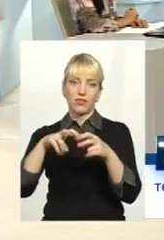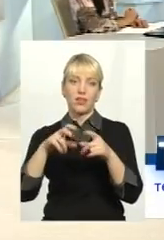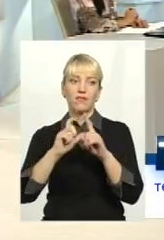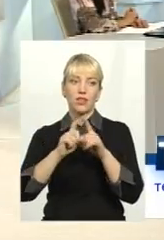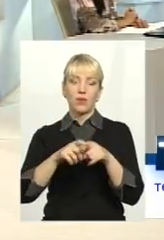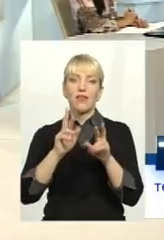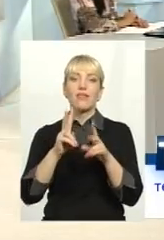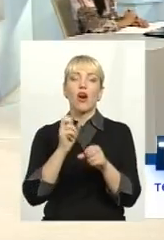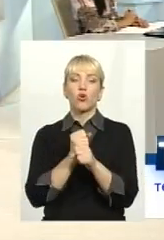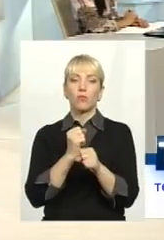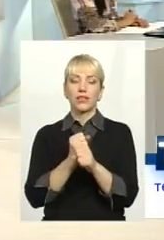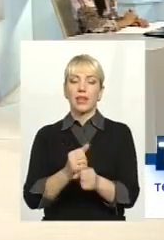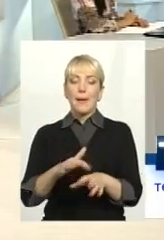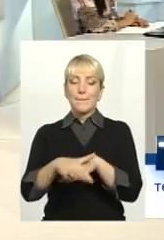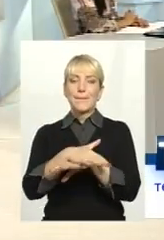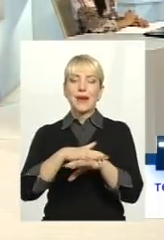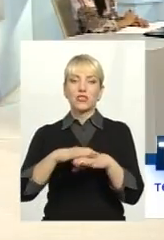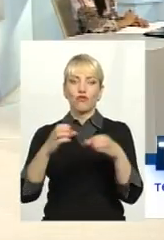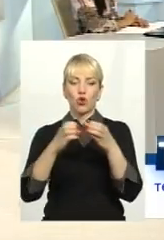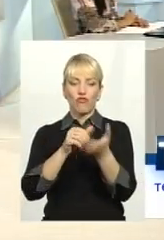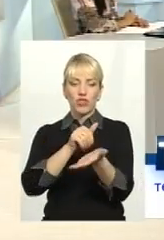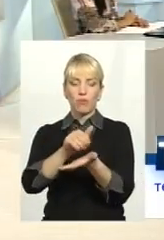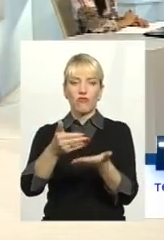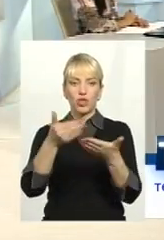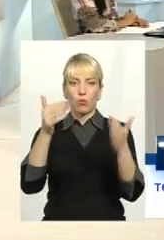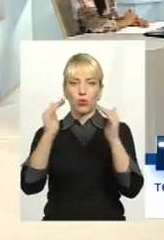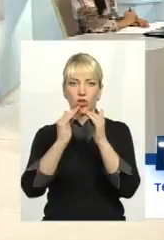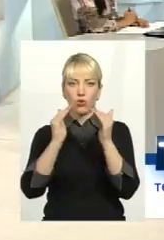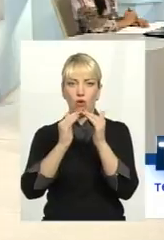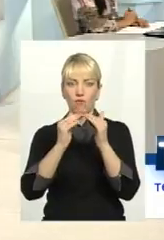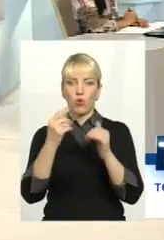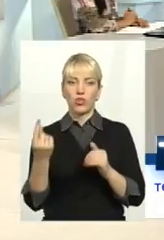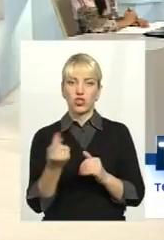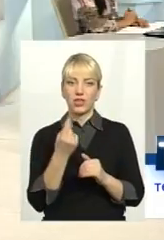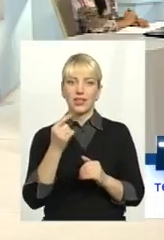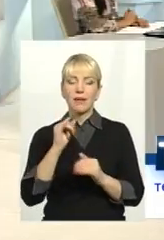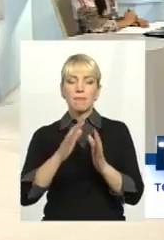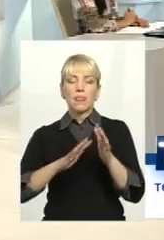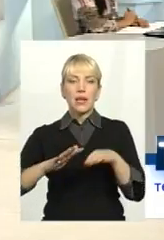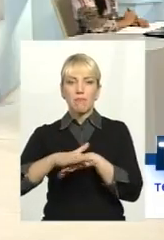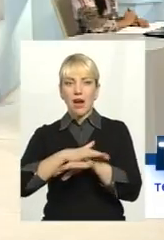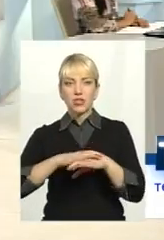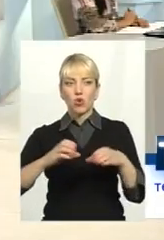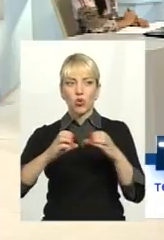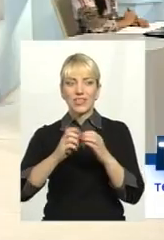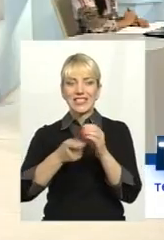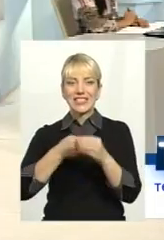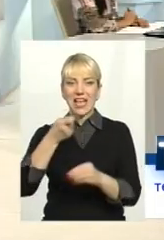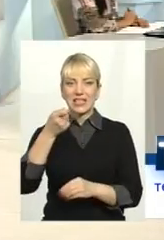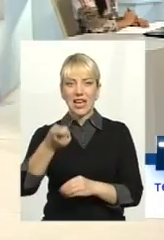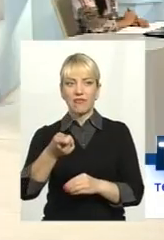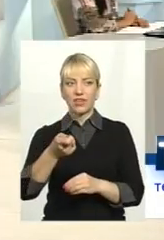масові колективні відмови від будинкового лічильника і масові колективні заяви,